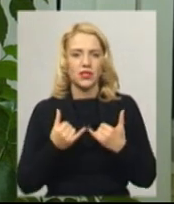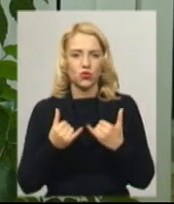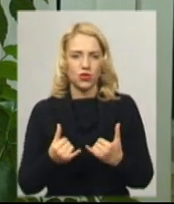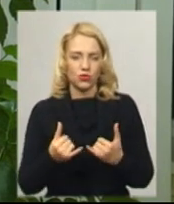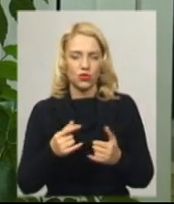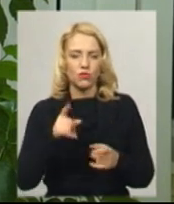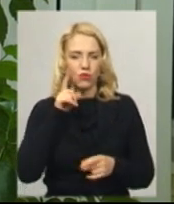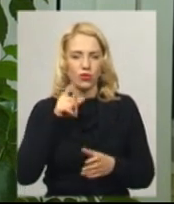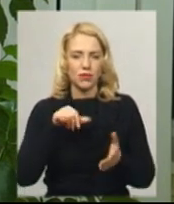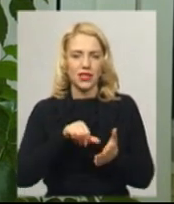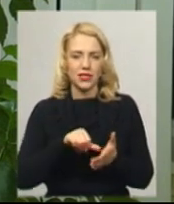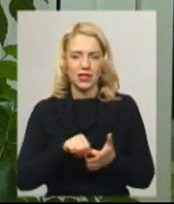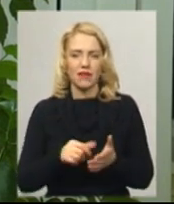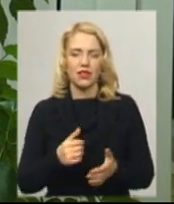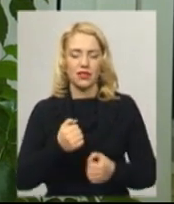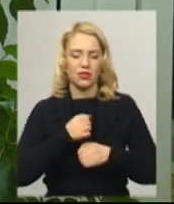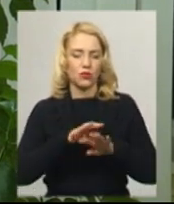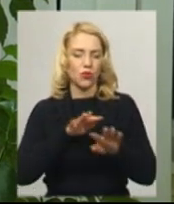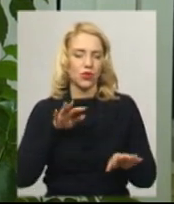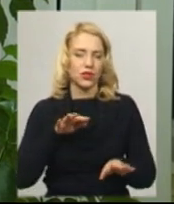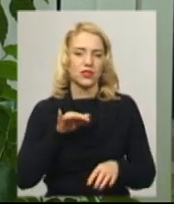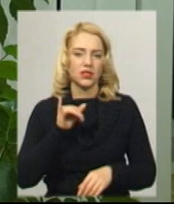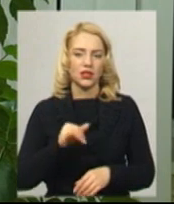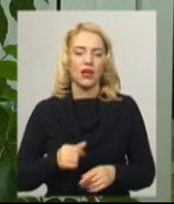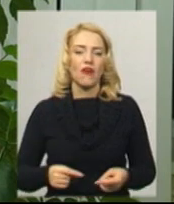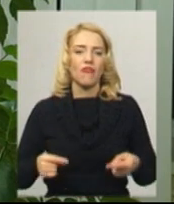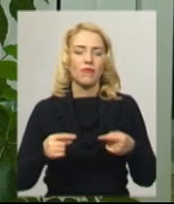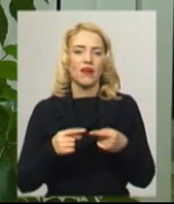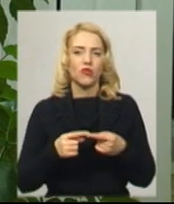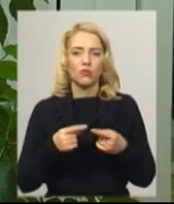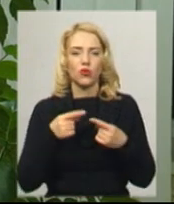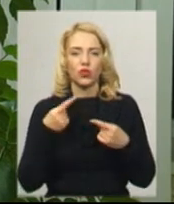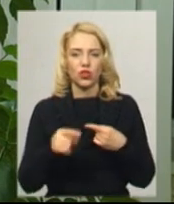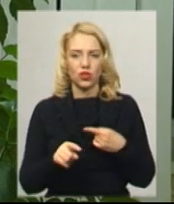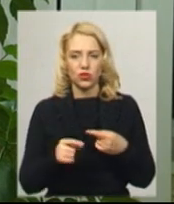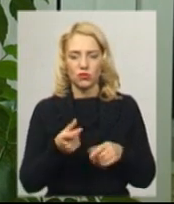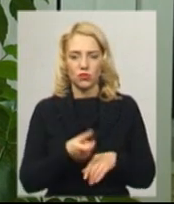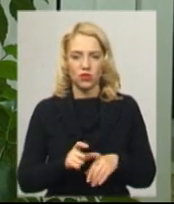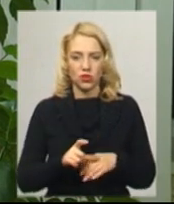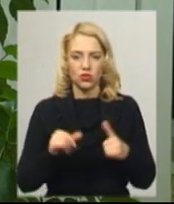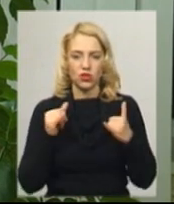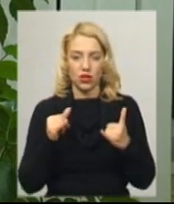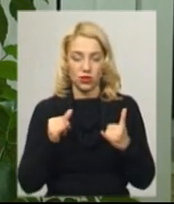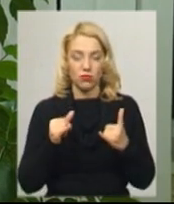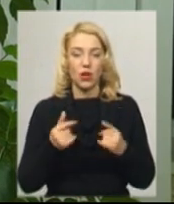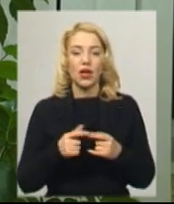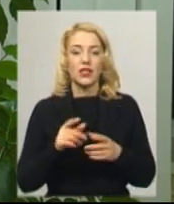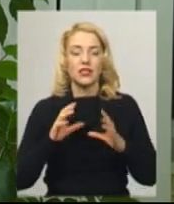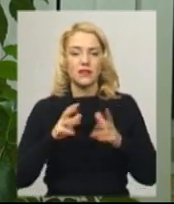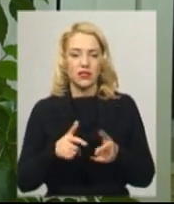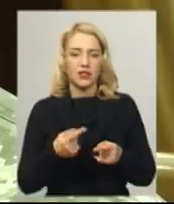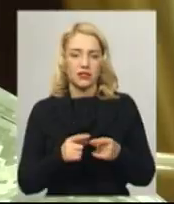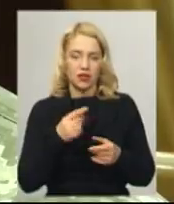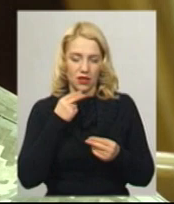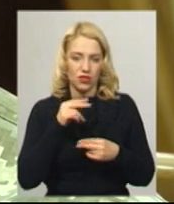представлення взагалі в принципі збройних сил в певному іншому, новому, більш сучасному світлі і кращої до нас інформації